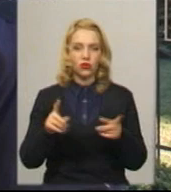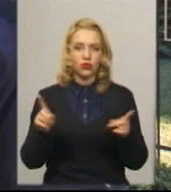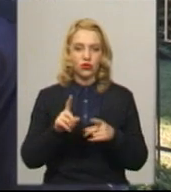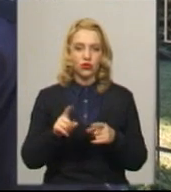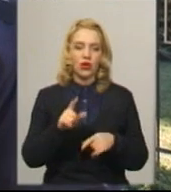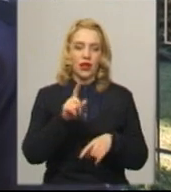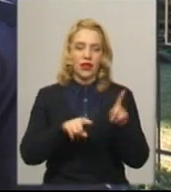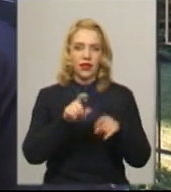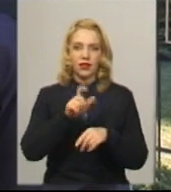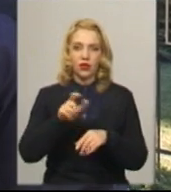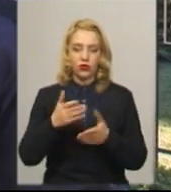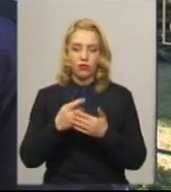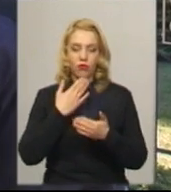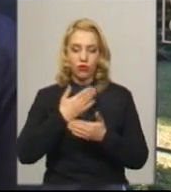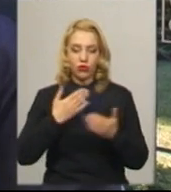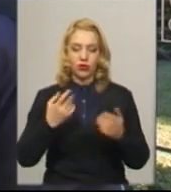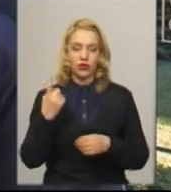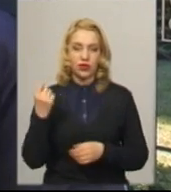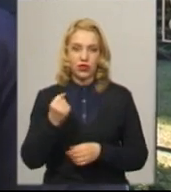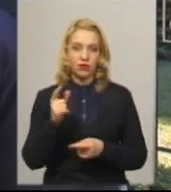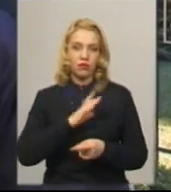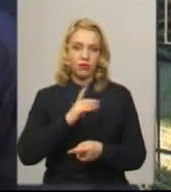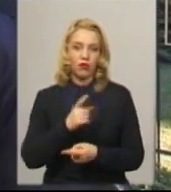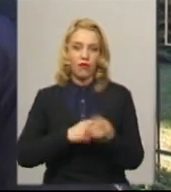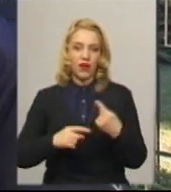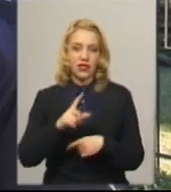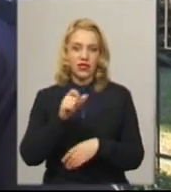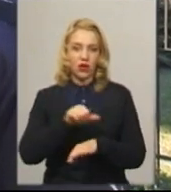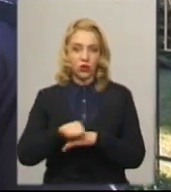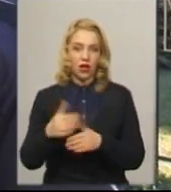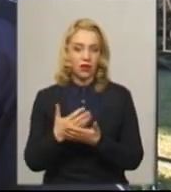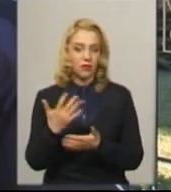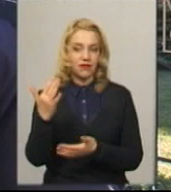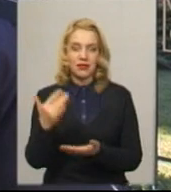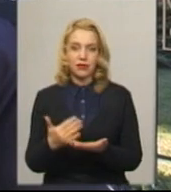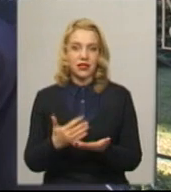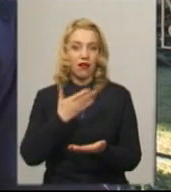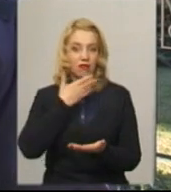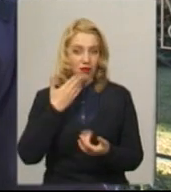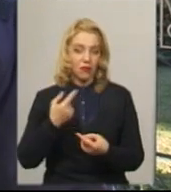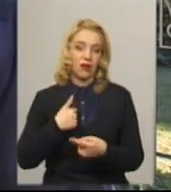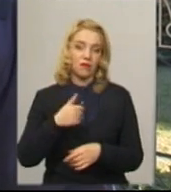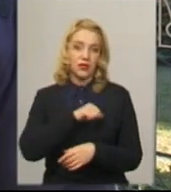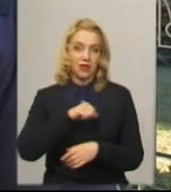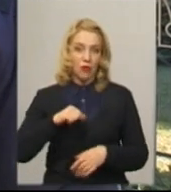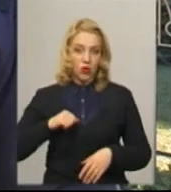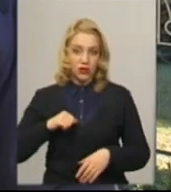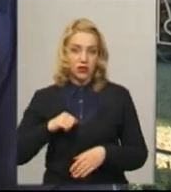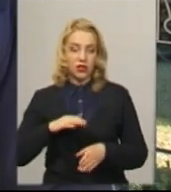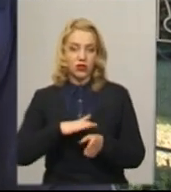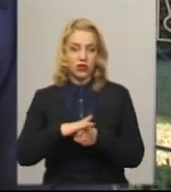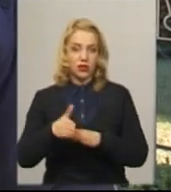протягом останнього тижня, наприклад, повернулися з-за кордону. Але в списках їх, наприклад, немає. Тоді ми самостійно здійснюємо